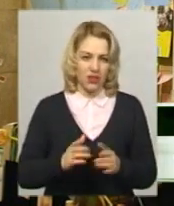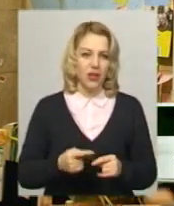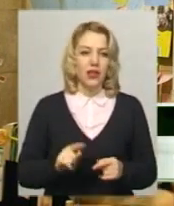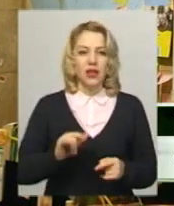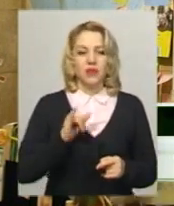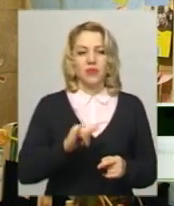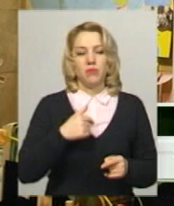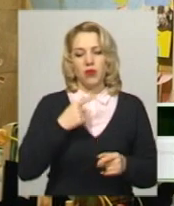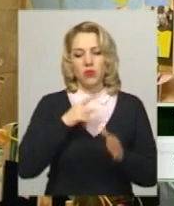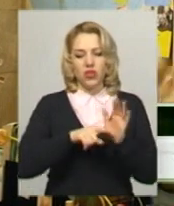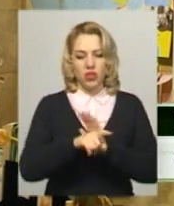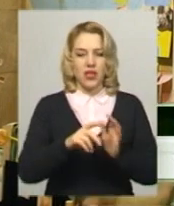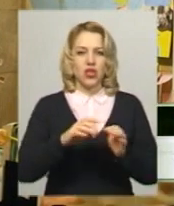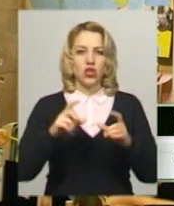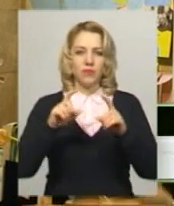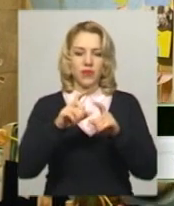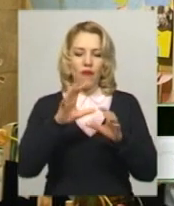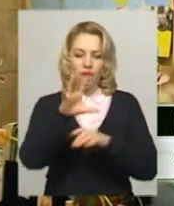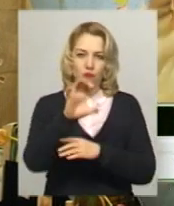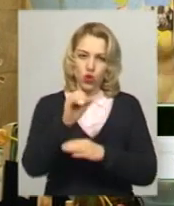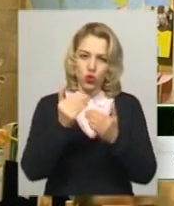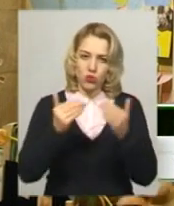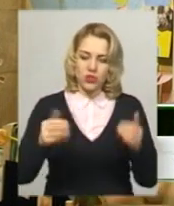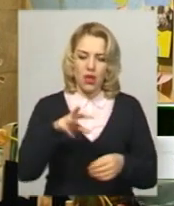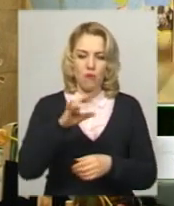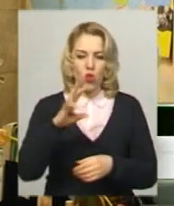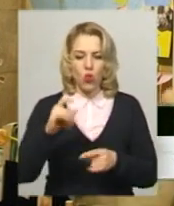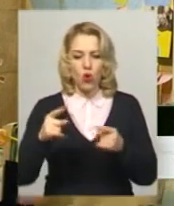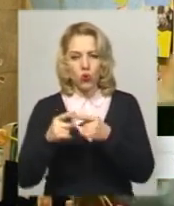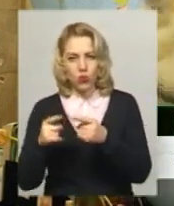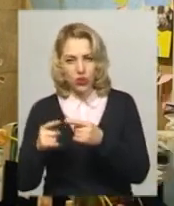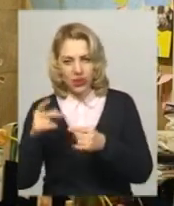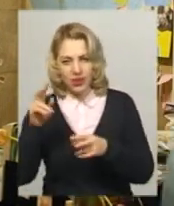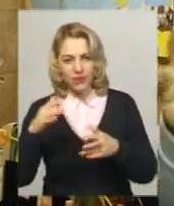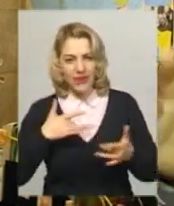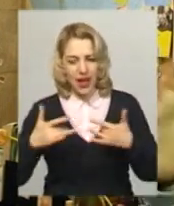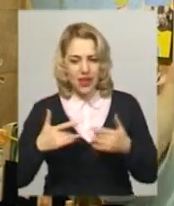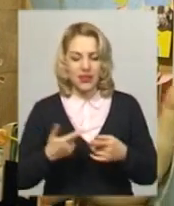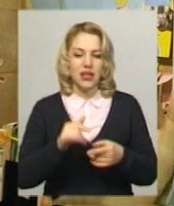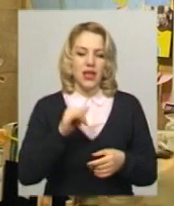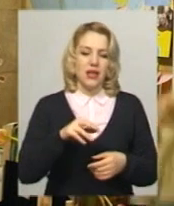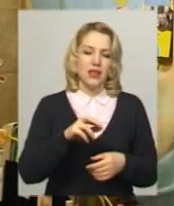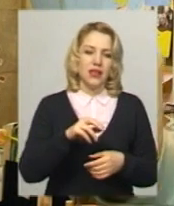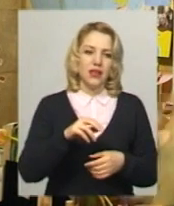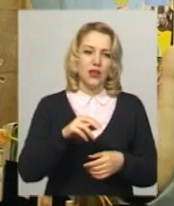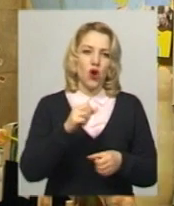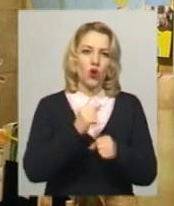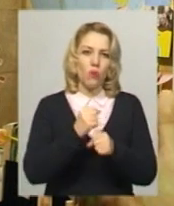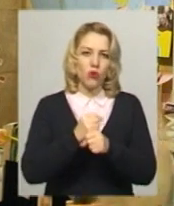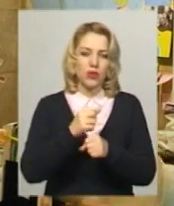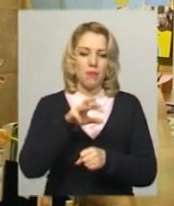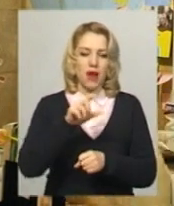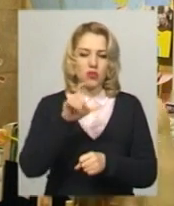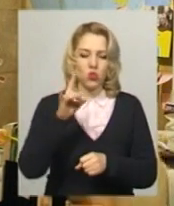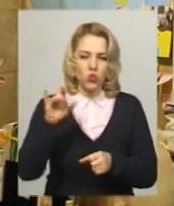йдемо там і студія Нікош, і фотомузей, і монотеатр Кут, і Барон Мінхаузен, і роботи Мазура, і так